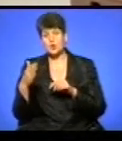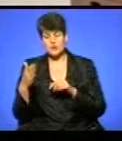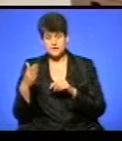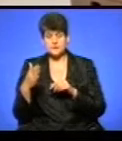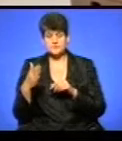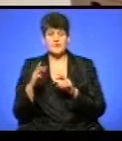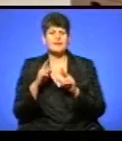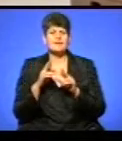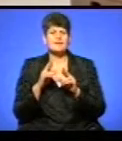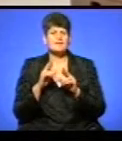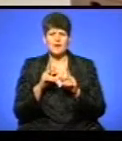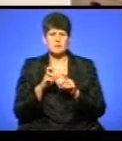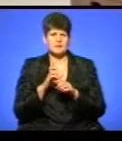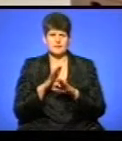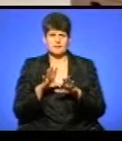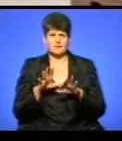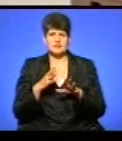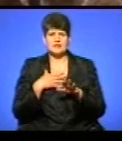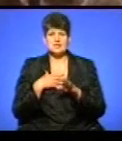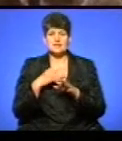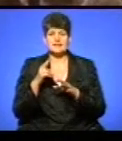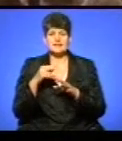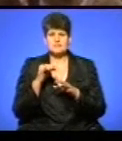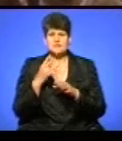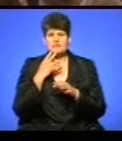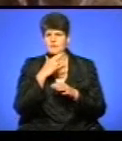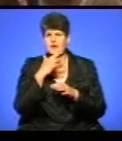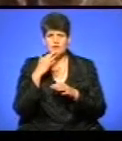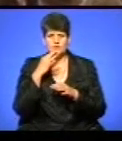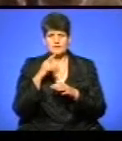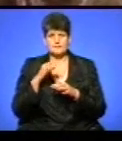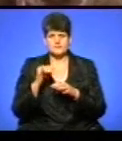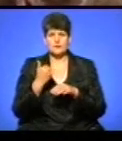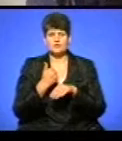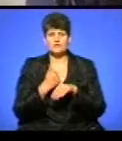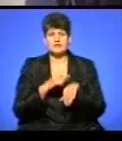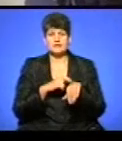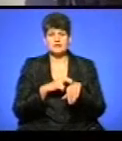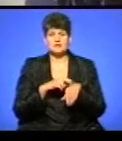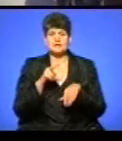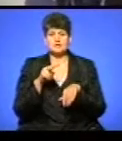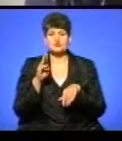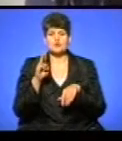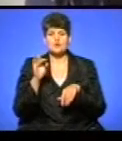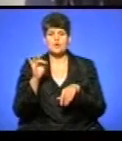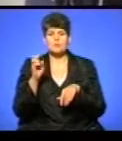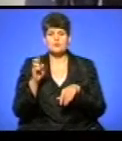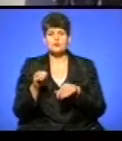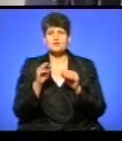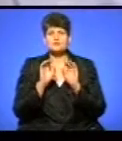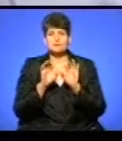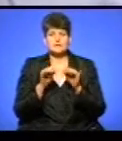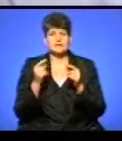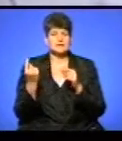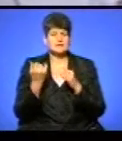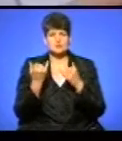би там не було, наш онкодиспансер зів дуже багато лимонів. Головний лікар обласного онкодиспансеру Леонід Шкробот розповів, єдиний